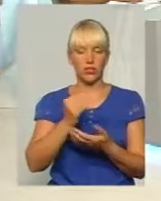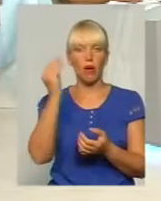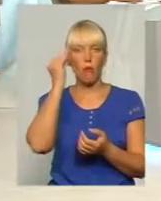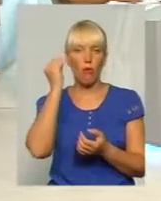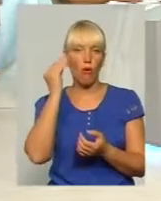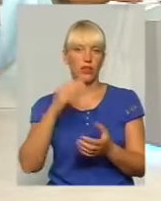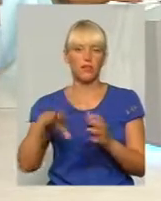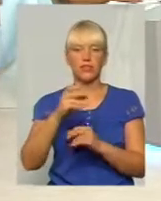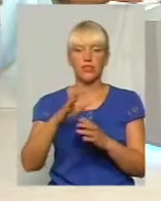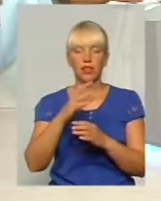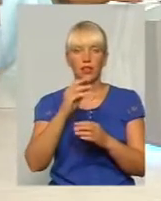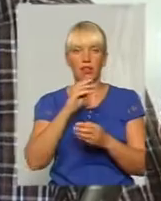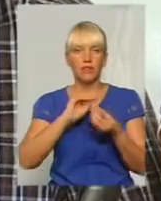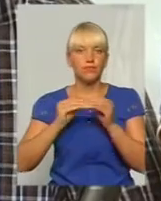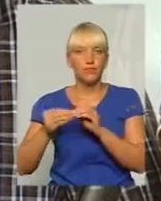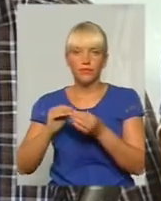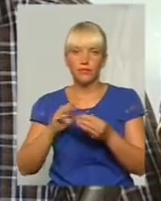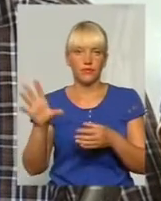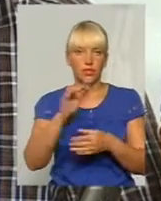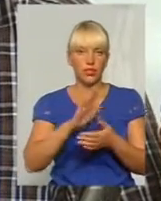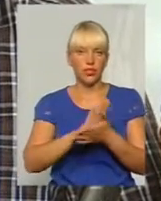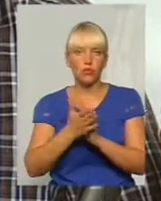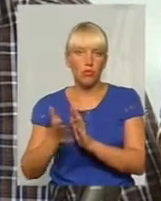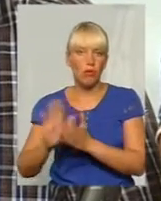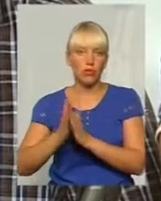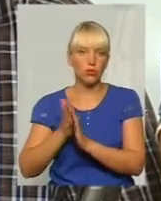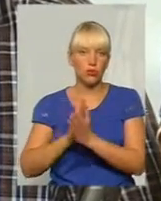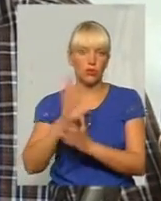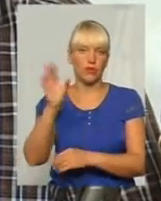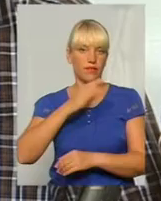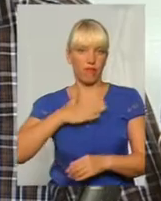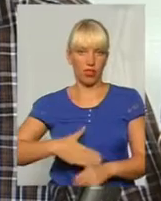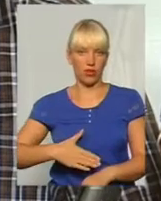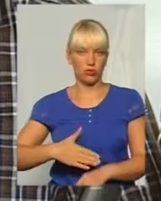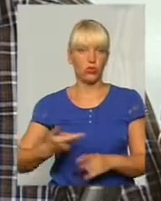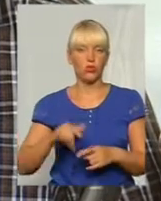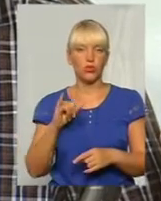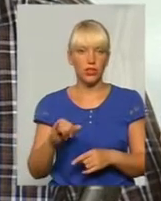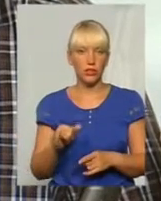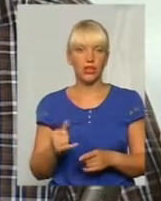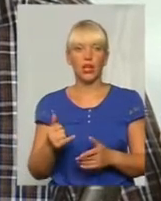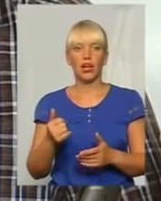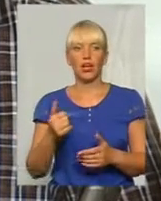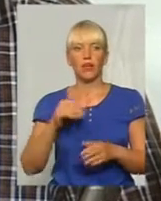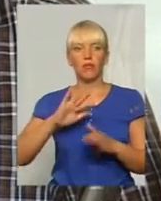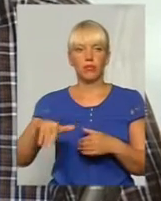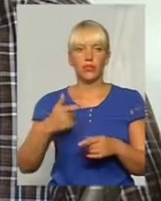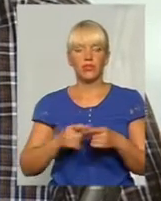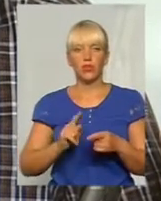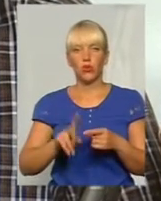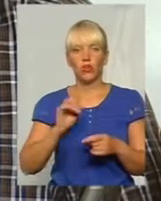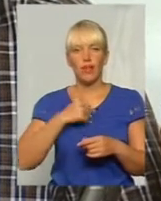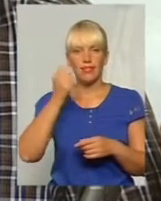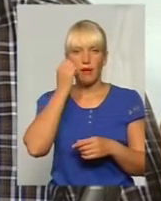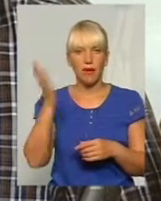Тобто, всі зі всіма домовились, всіх все влаштовує. Тобто, якщо на сесії говорять після того, як... Я не пам'ятаю, коли в нас останній